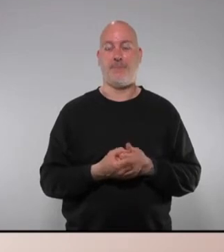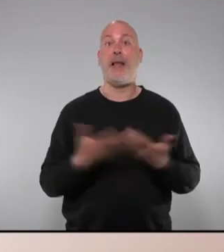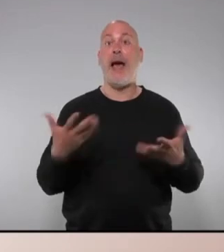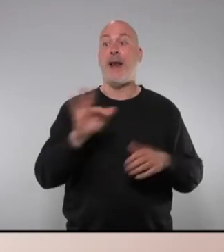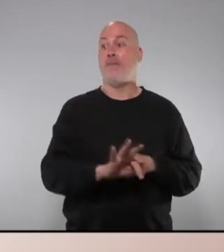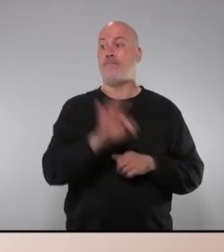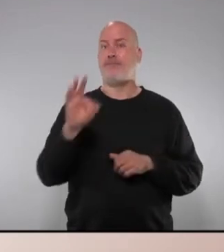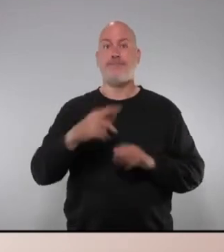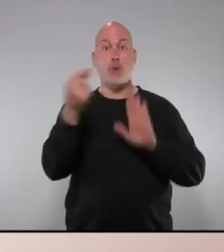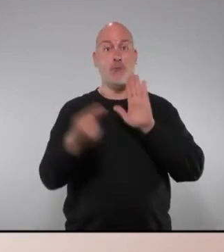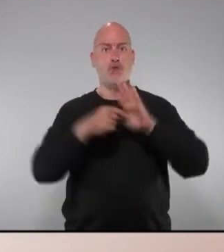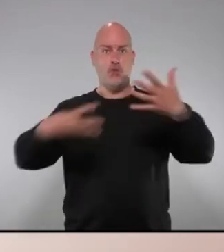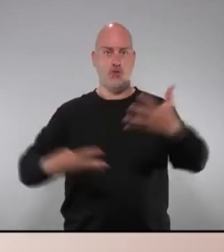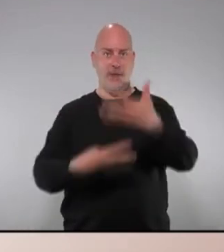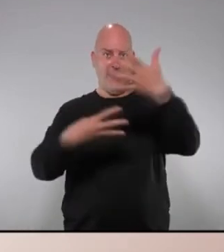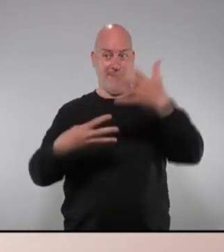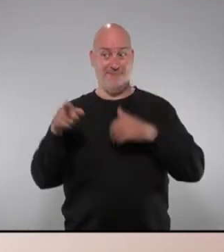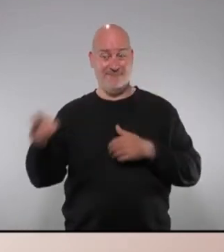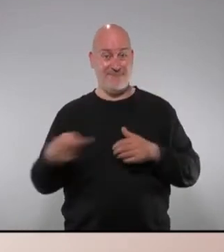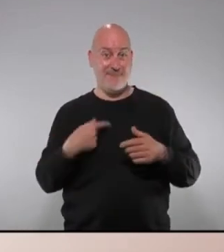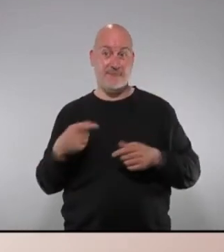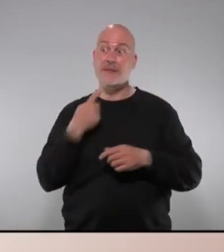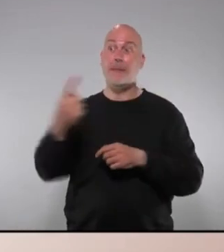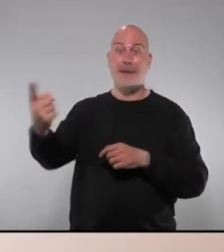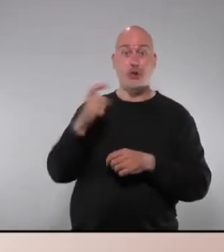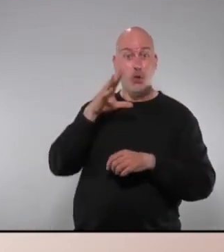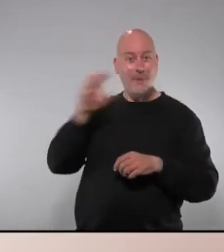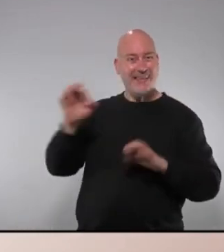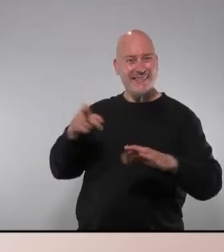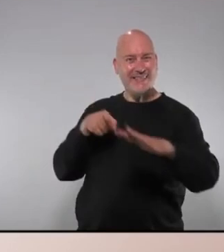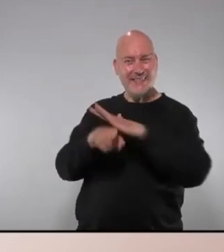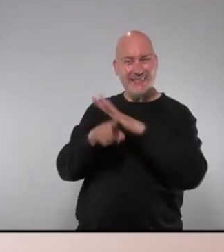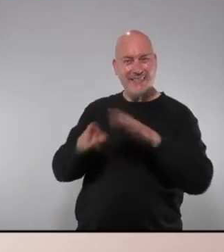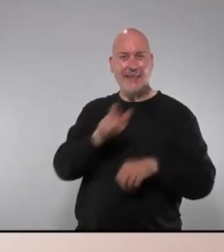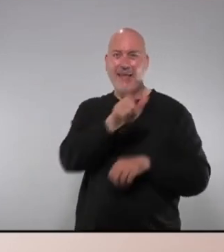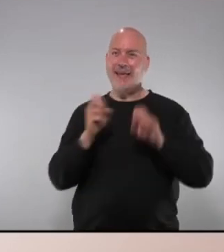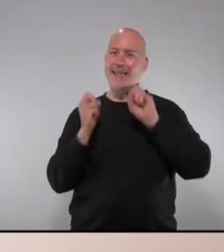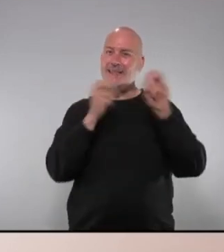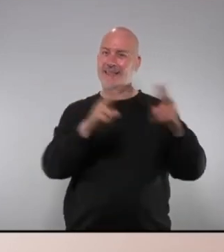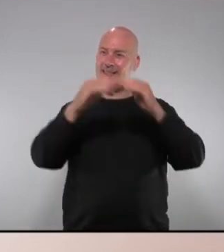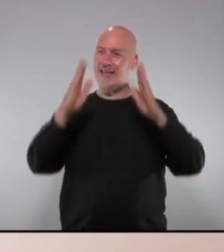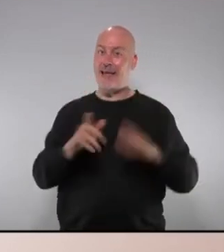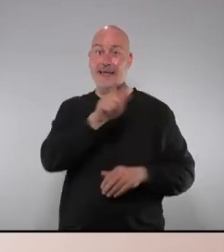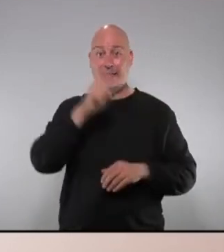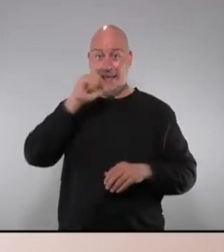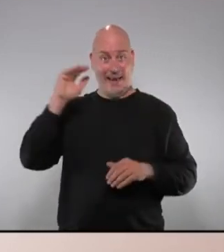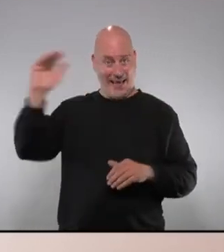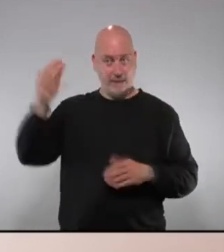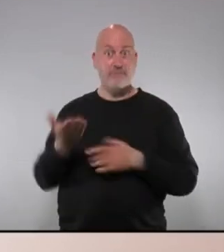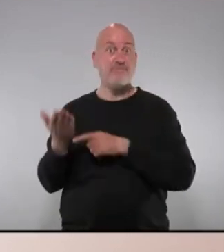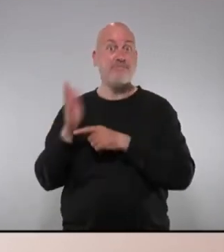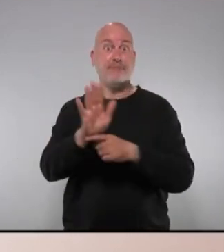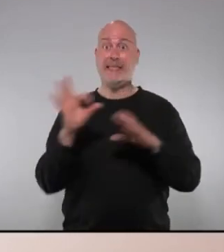Passem al novell punt de l'ordre del dia, la interpel·lació del Govern sobre la gestió de les residències per la gent gran que ha presentat al grup parlamentari de Ciutadans i té la paraula per